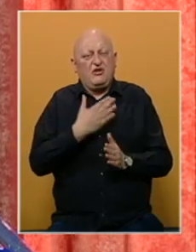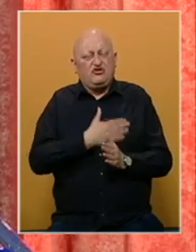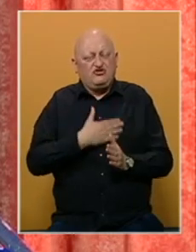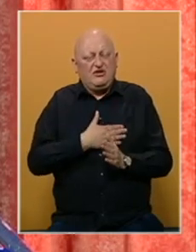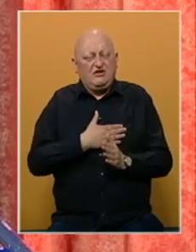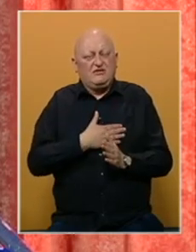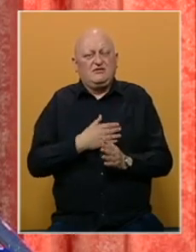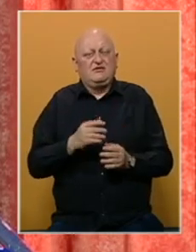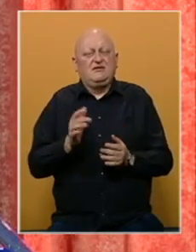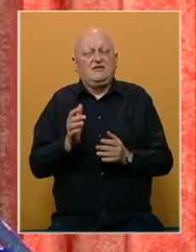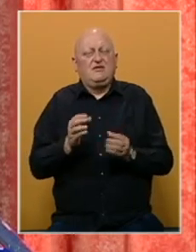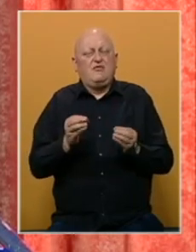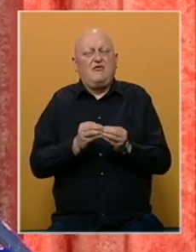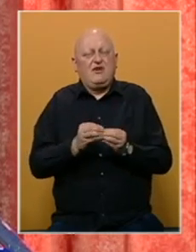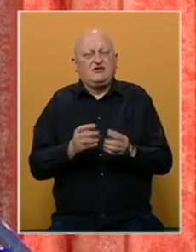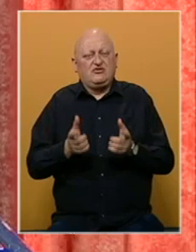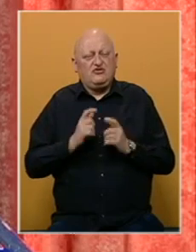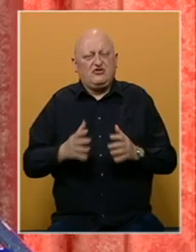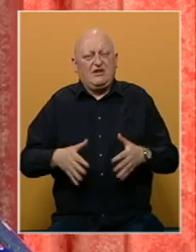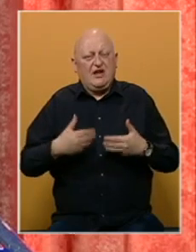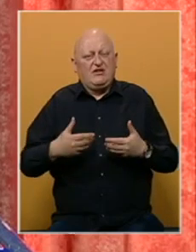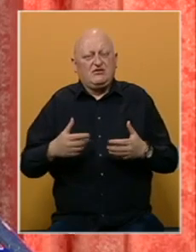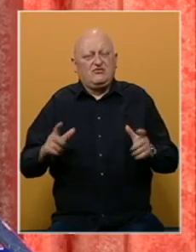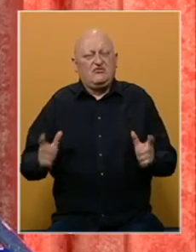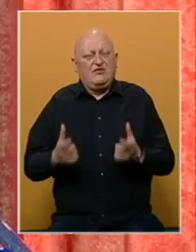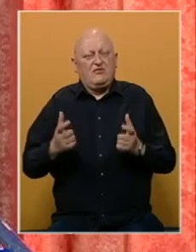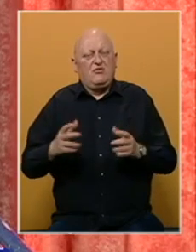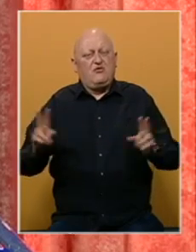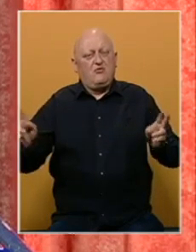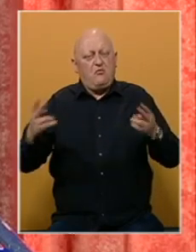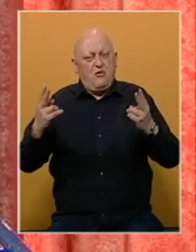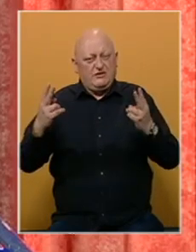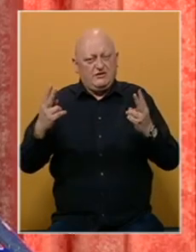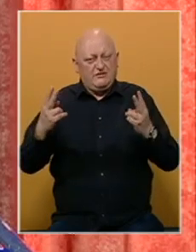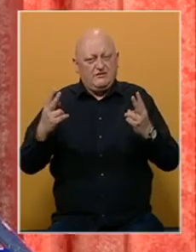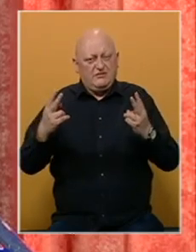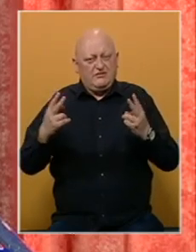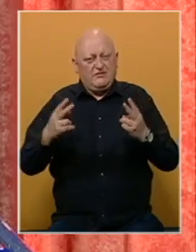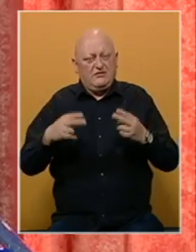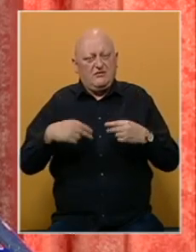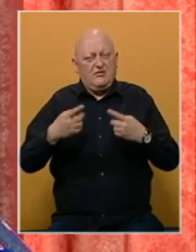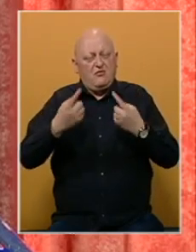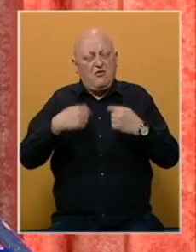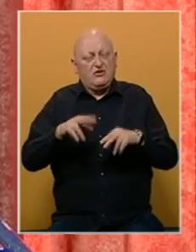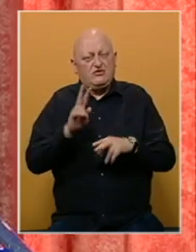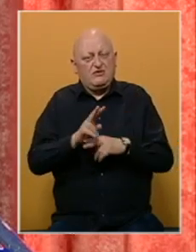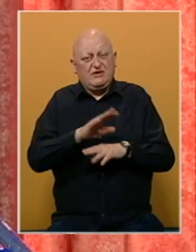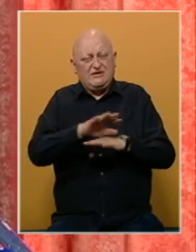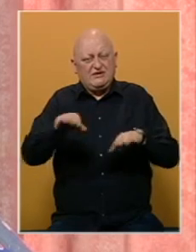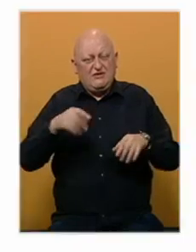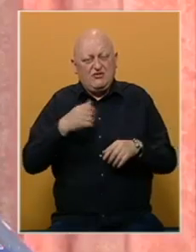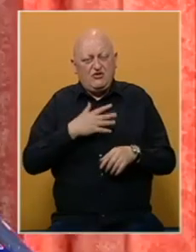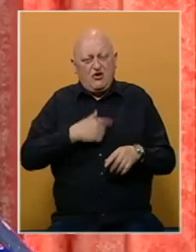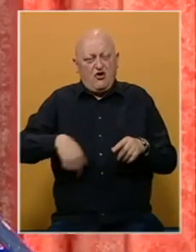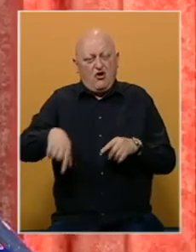da Vaskrs dočekamo u radosti i veselju, pozivamo vas da obratimo posebno pažnje na sve ljude oko